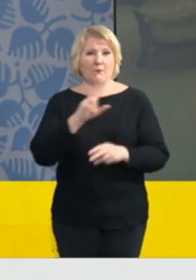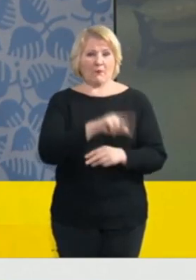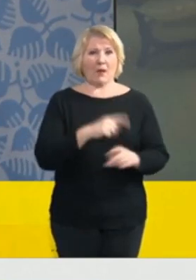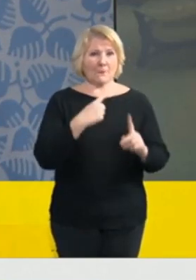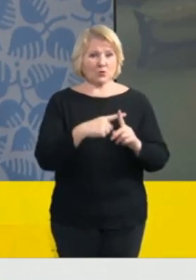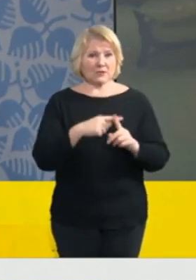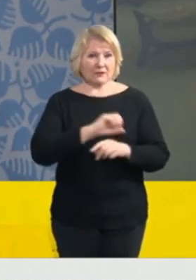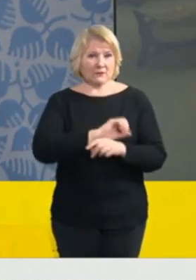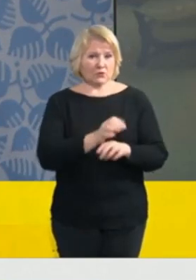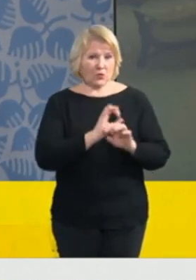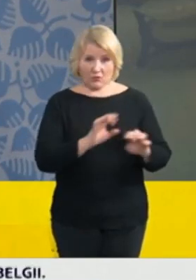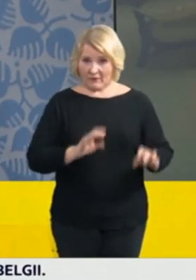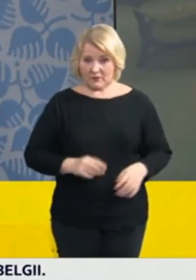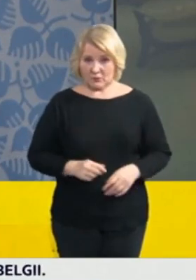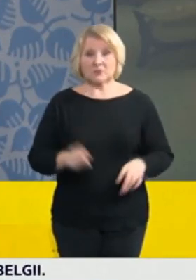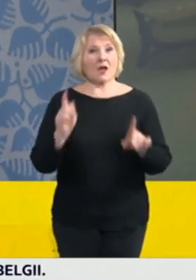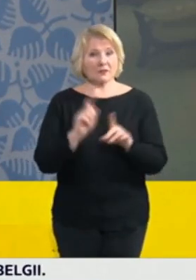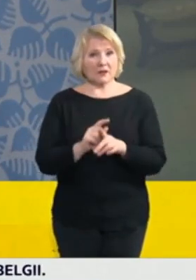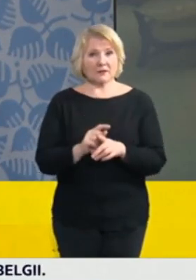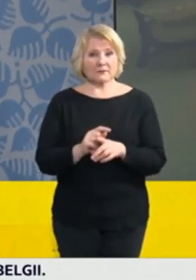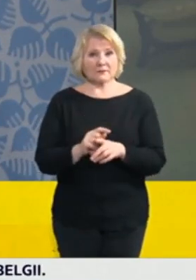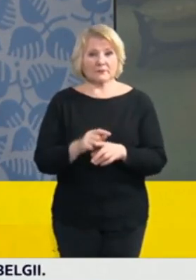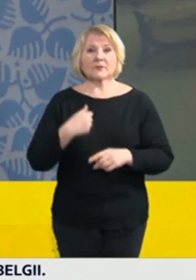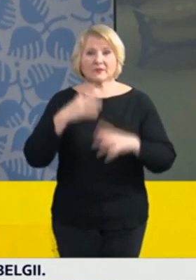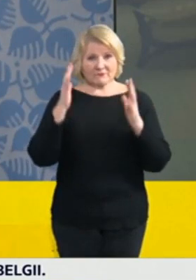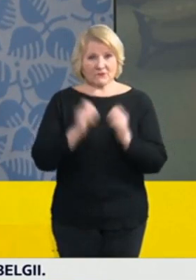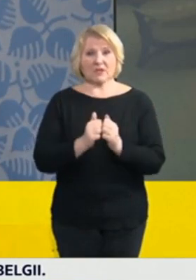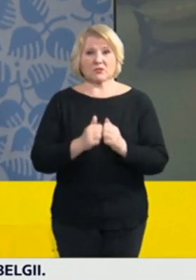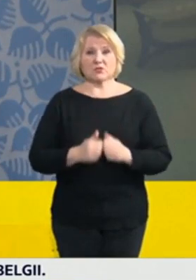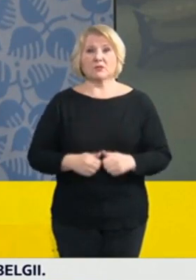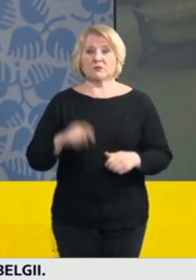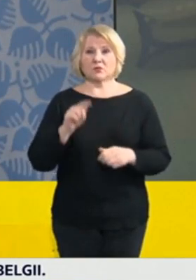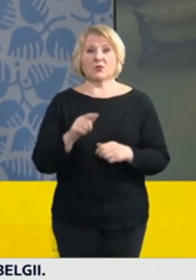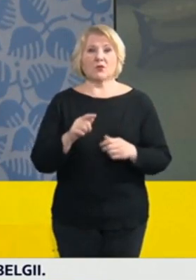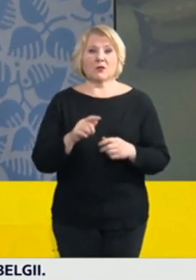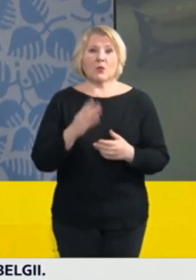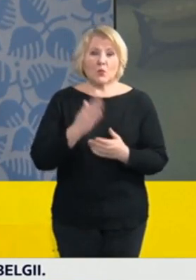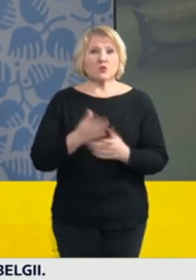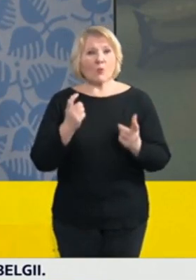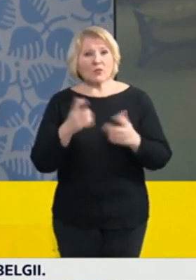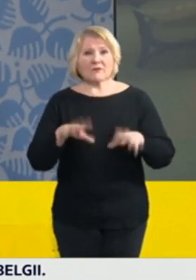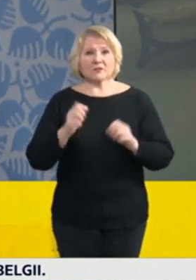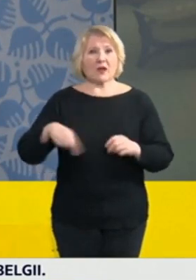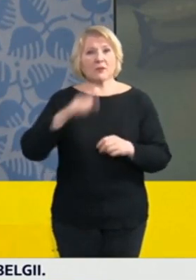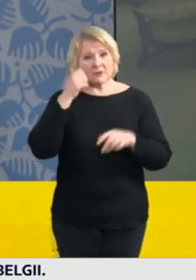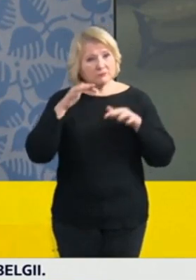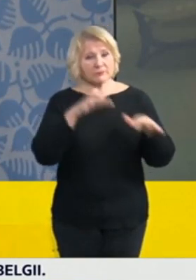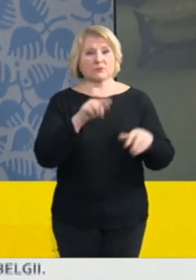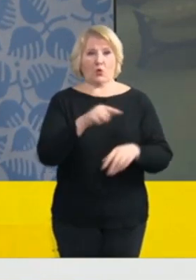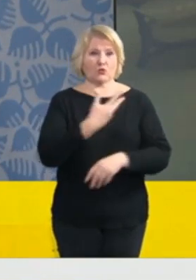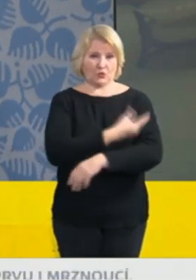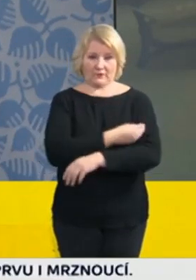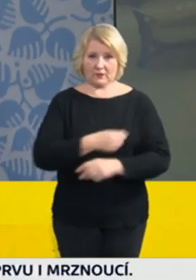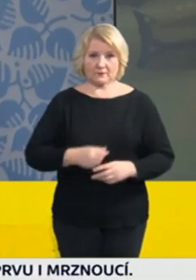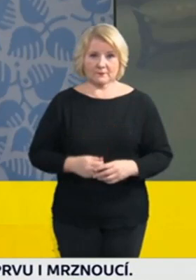A jednak to bereme i, nebo věříme, že je to i jedna z motivací k očkování. Rovněž jsme